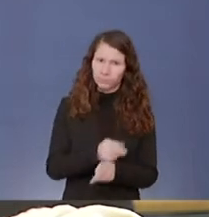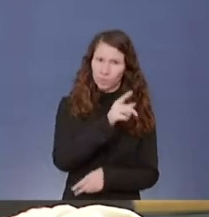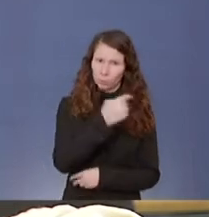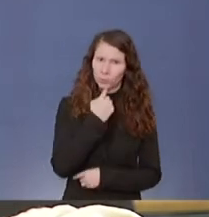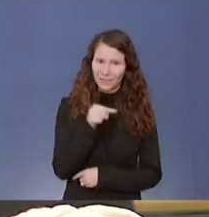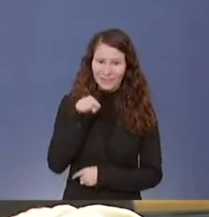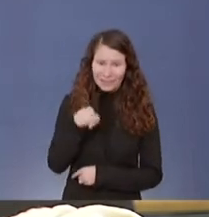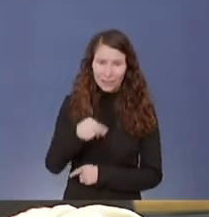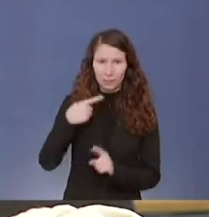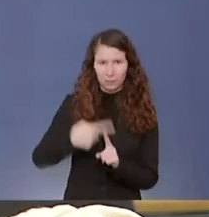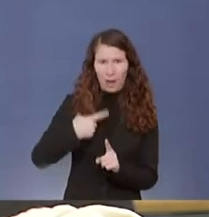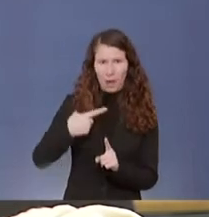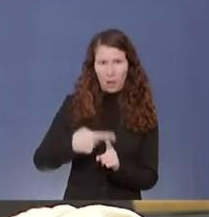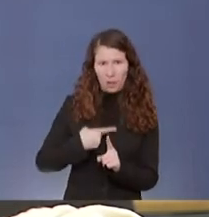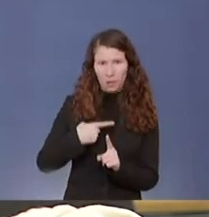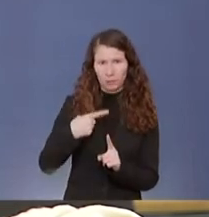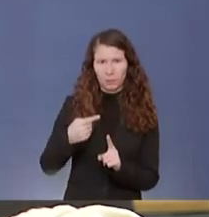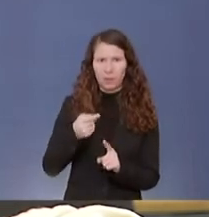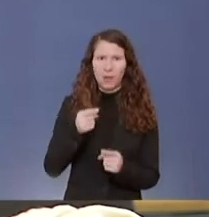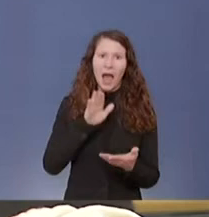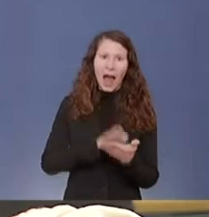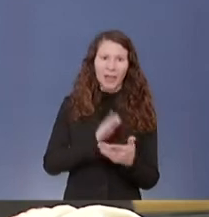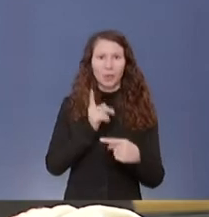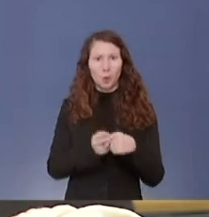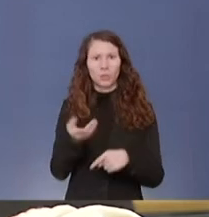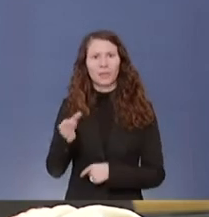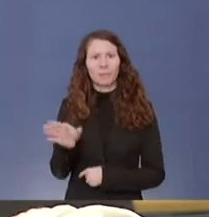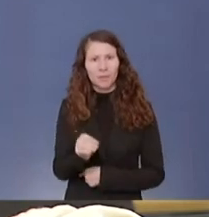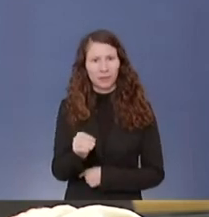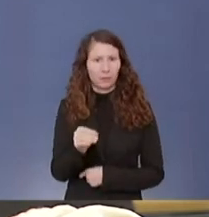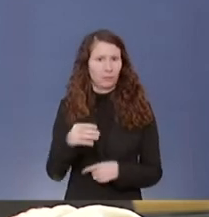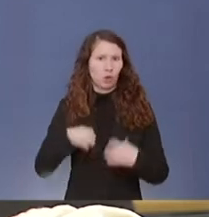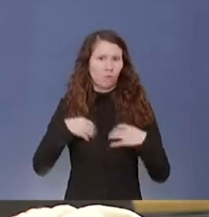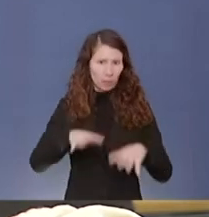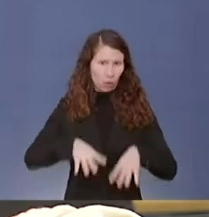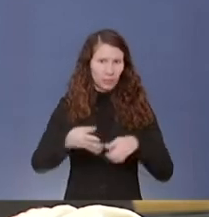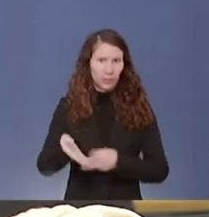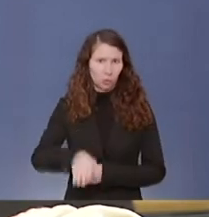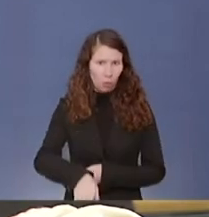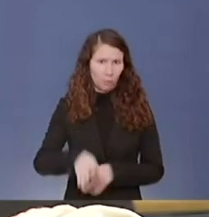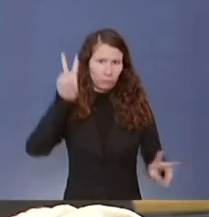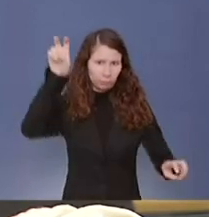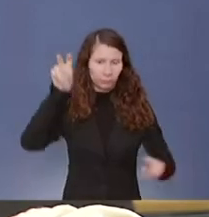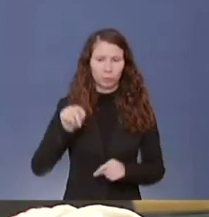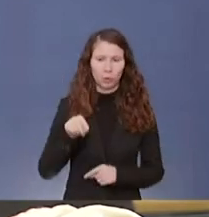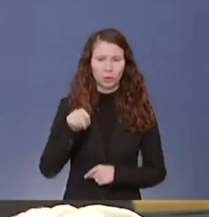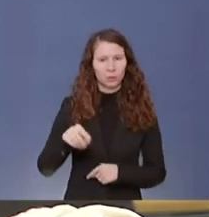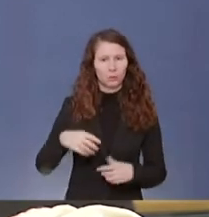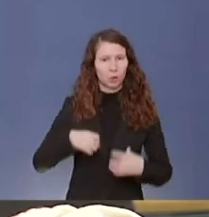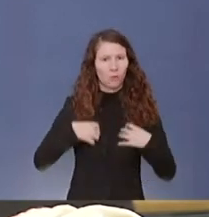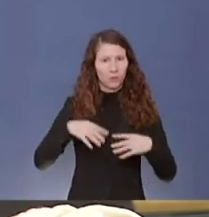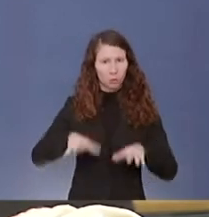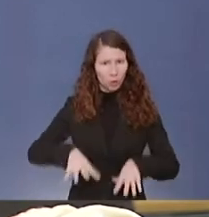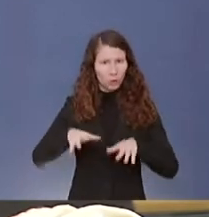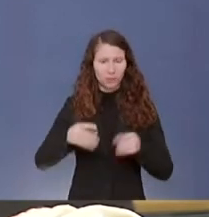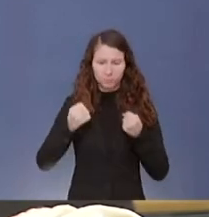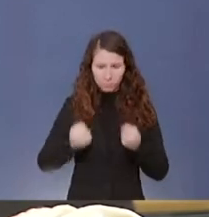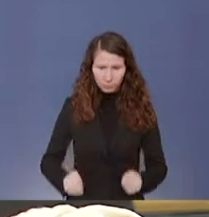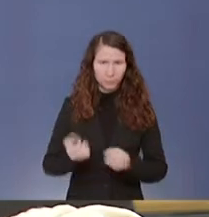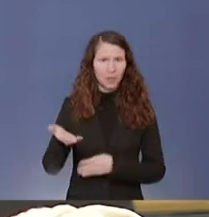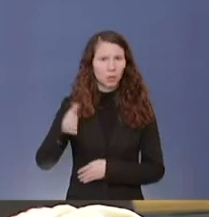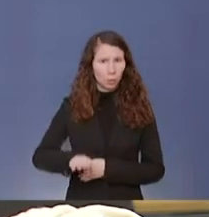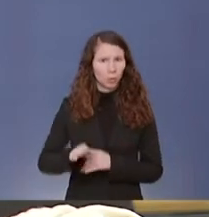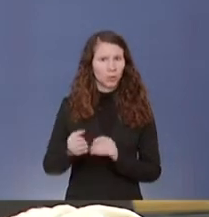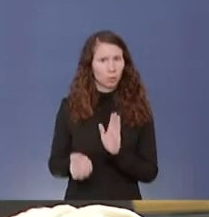Zahl, die da genannt wird, an und mit, bedeutet, dass im Wesentlichen Covid-19 die Todesursache, den